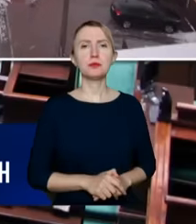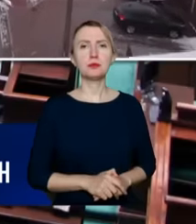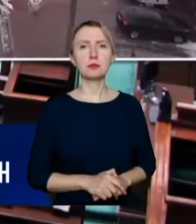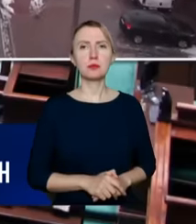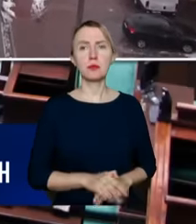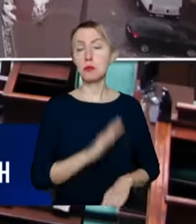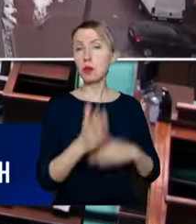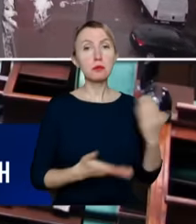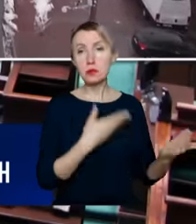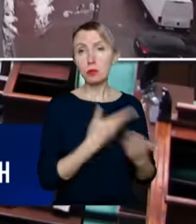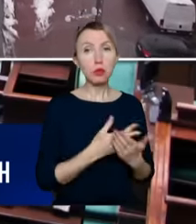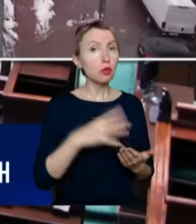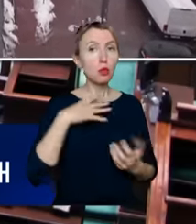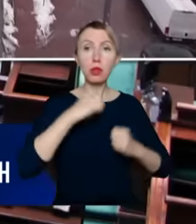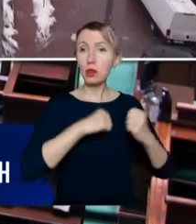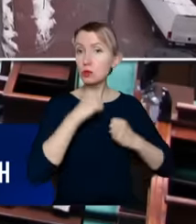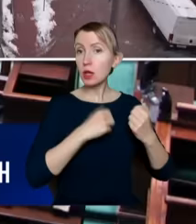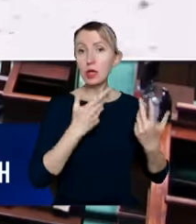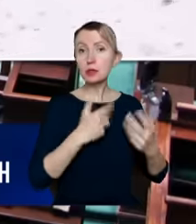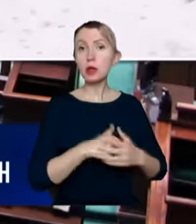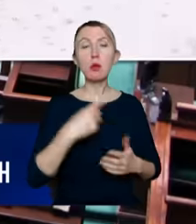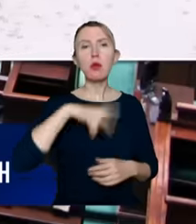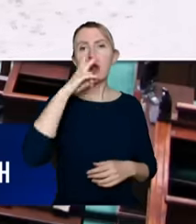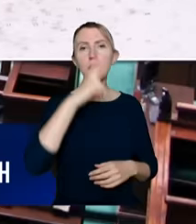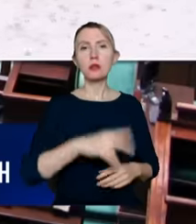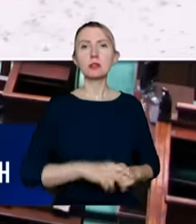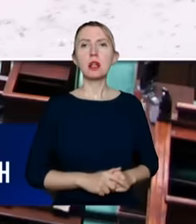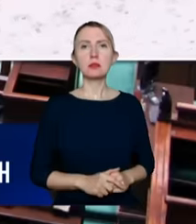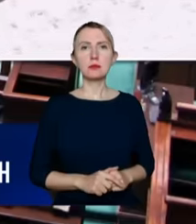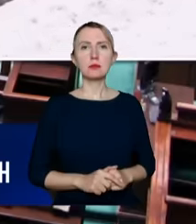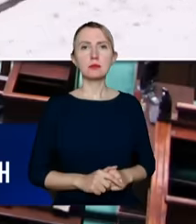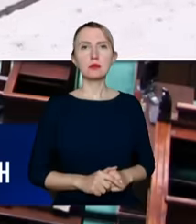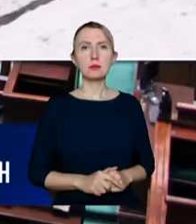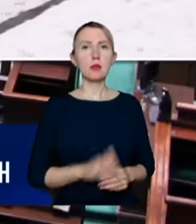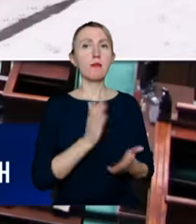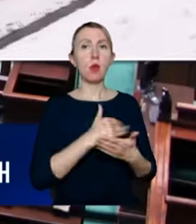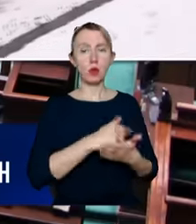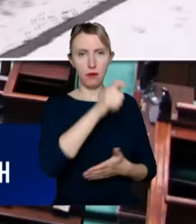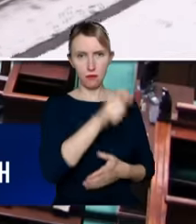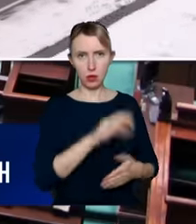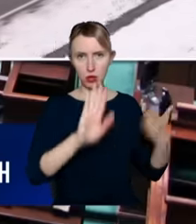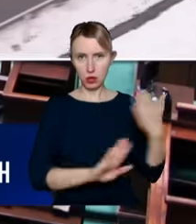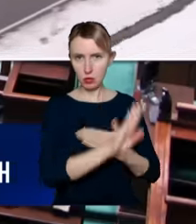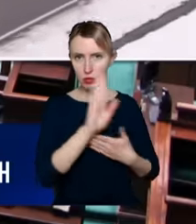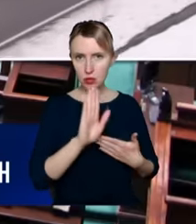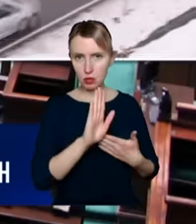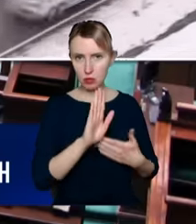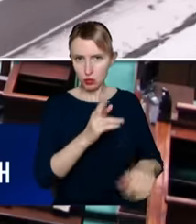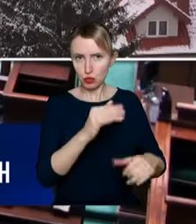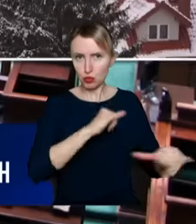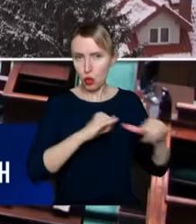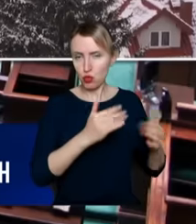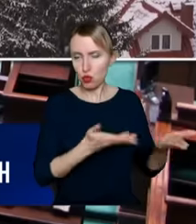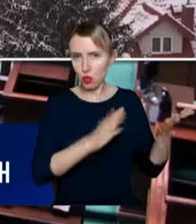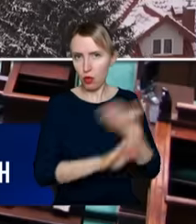zaproponował jakieś negocjacje? No bo tu widzieliśmy Wojewoda to jest reprezentant rządów w